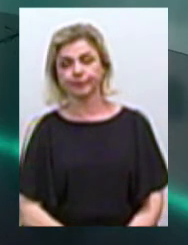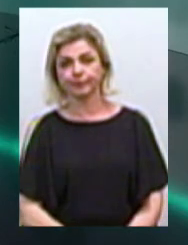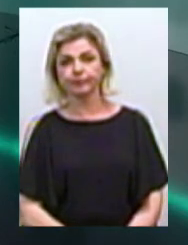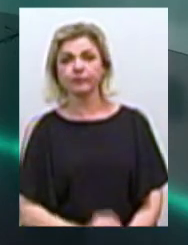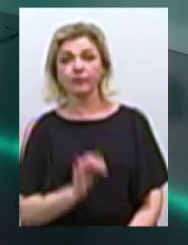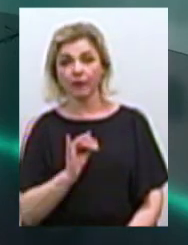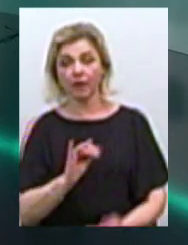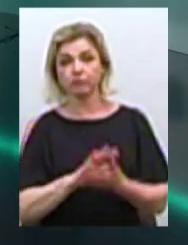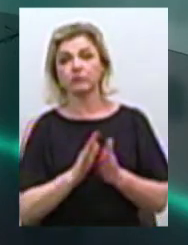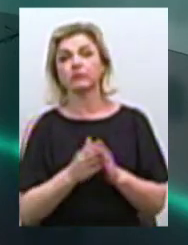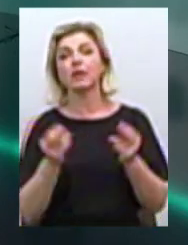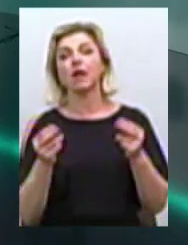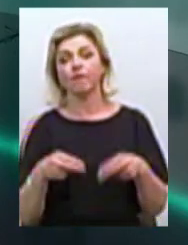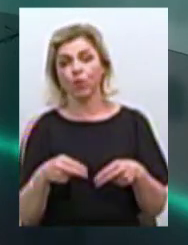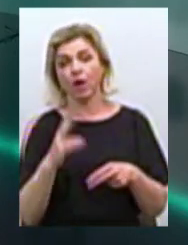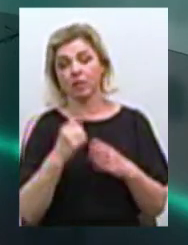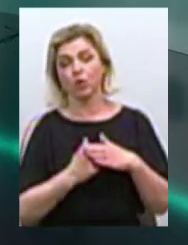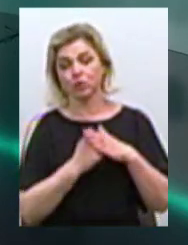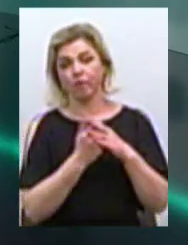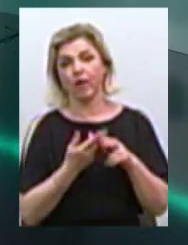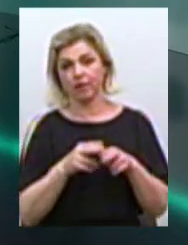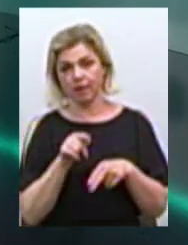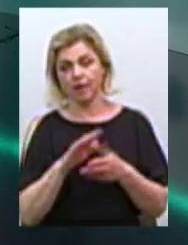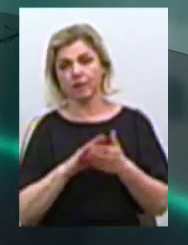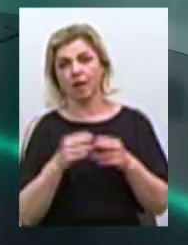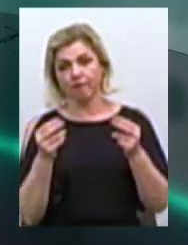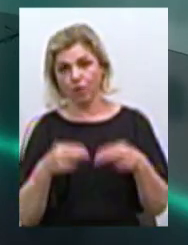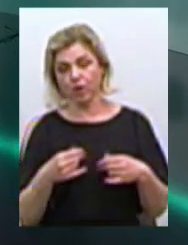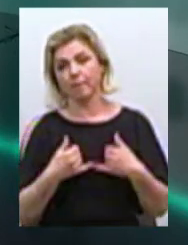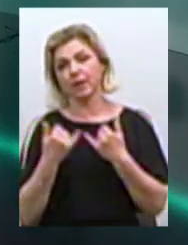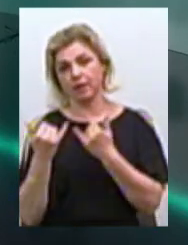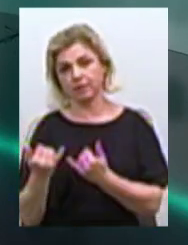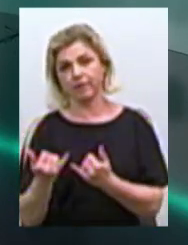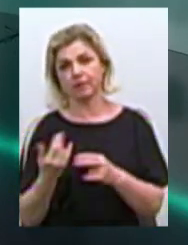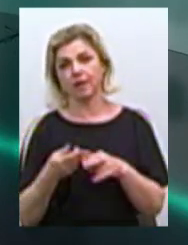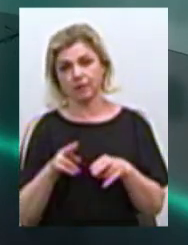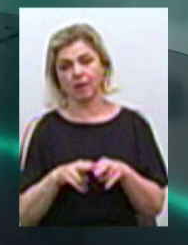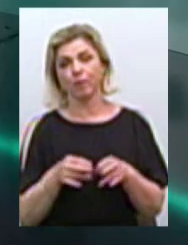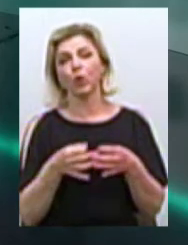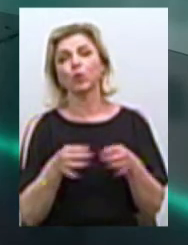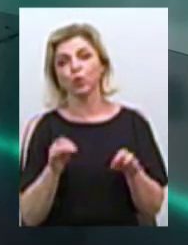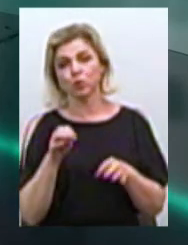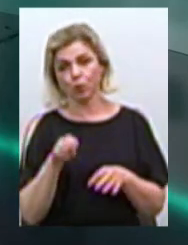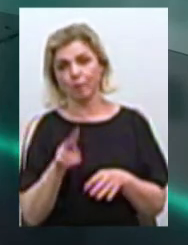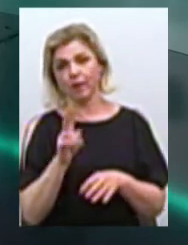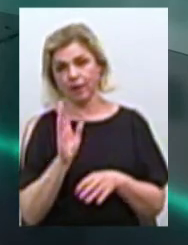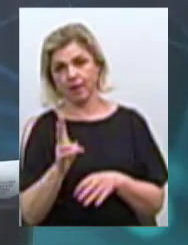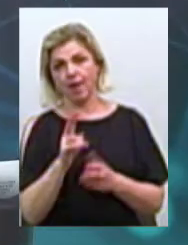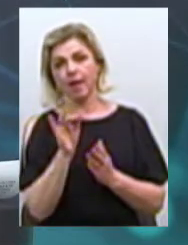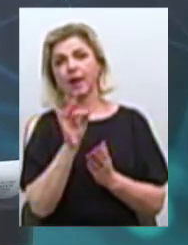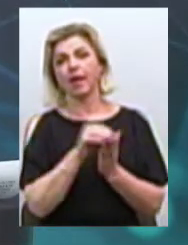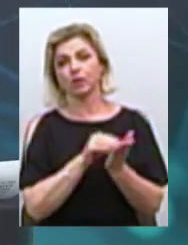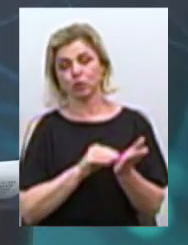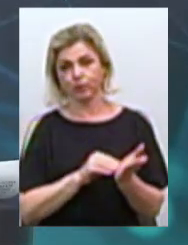заключається договор, і на основанні договору передоставляється такий доступ до реєстра. В